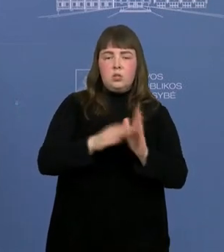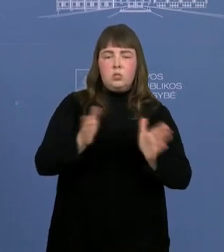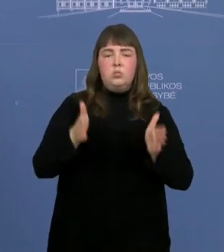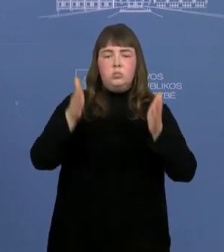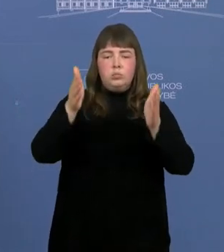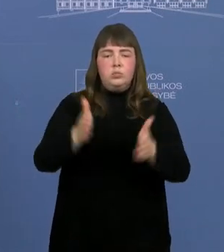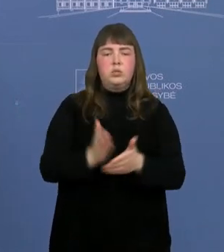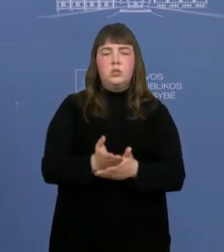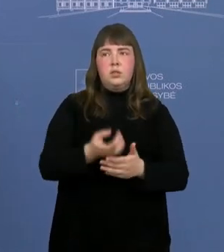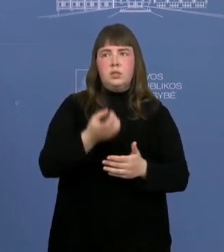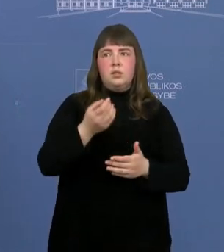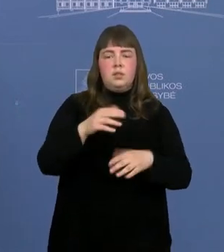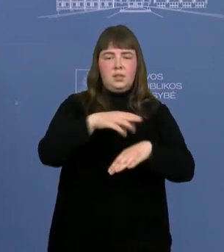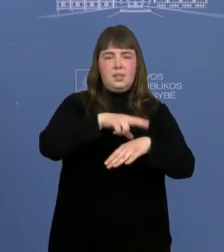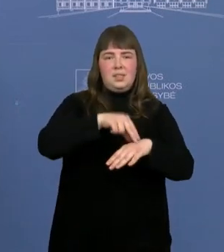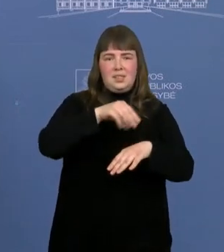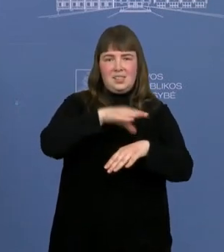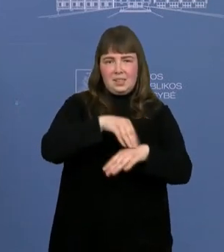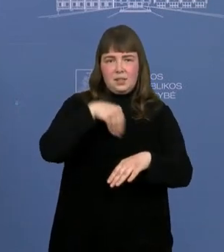ateita per gegužę.